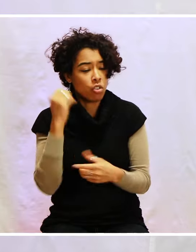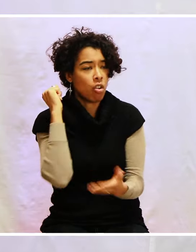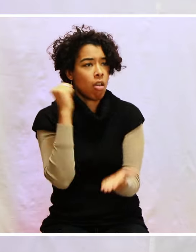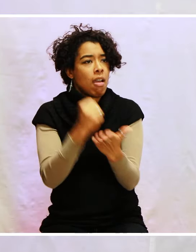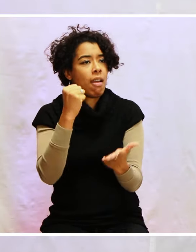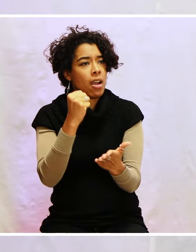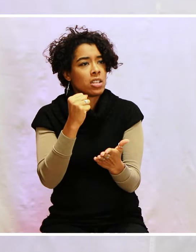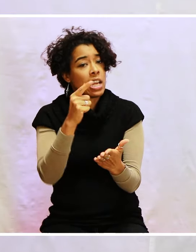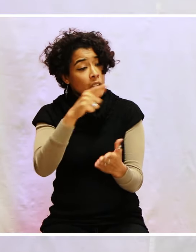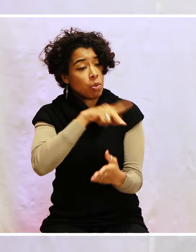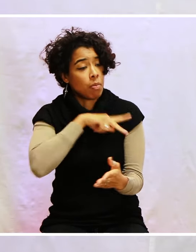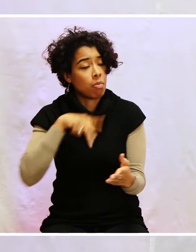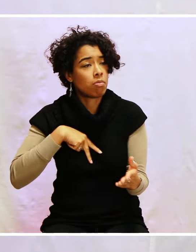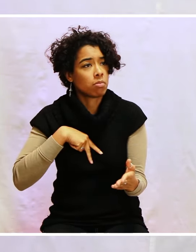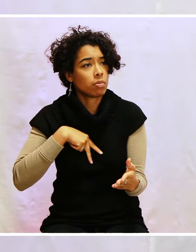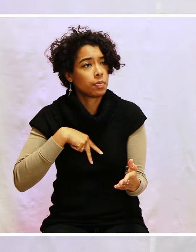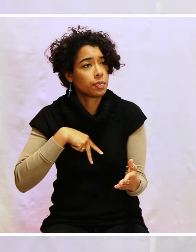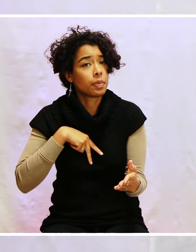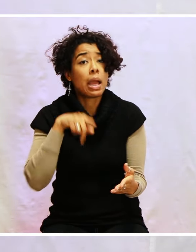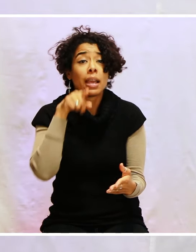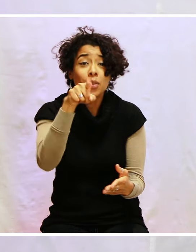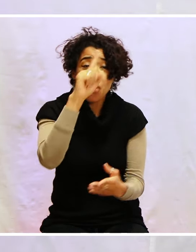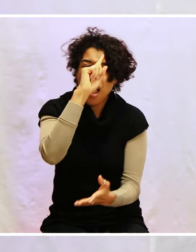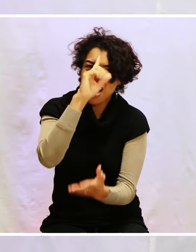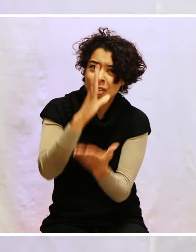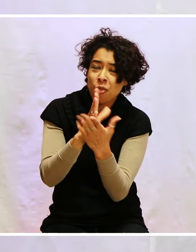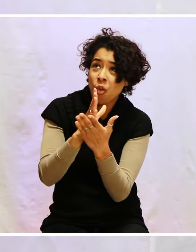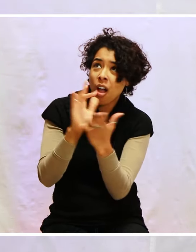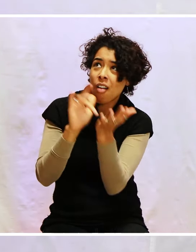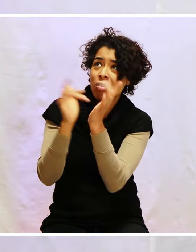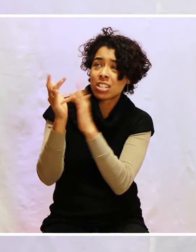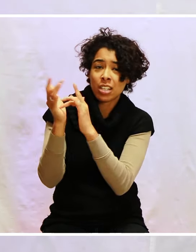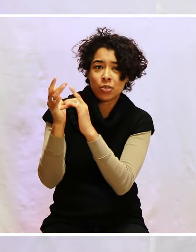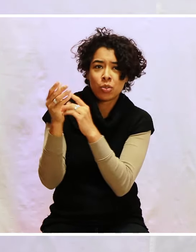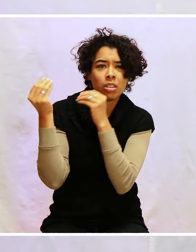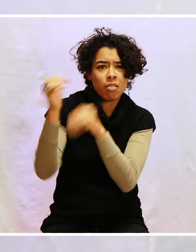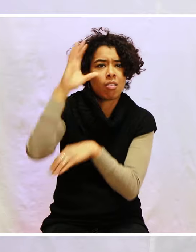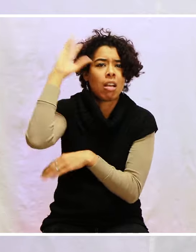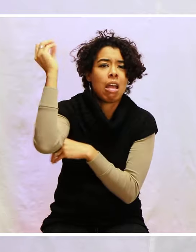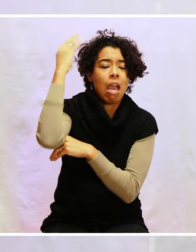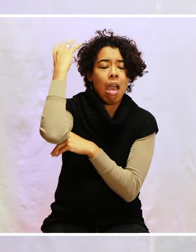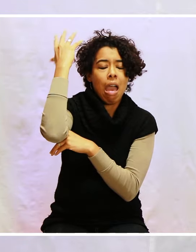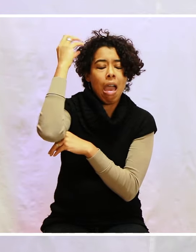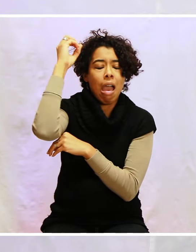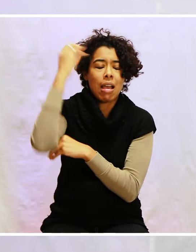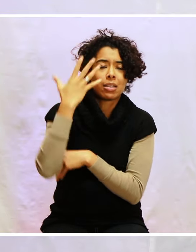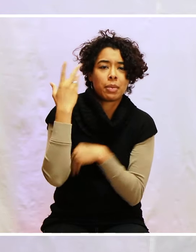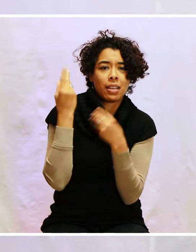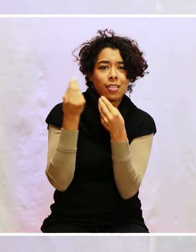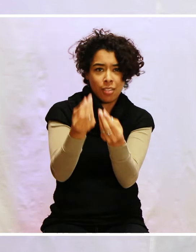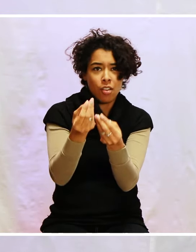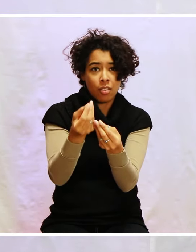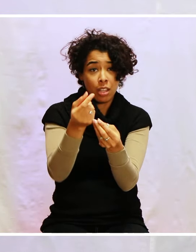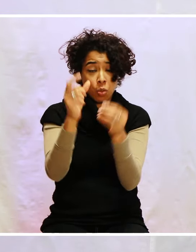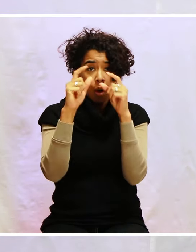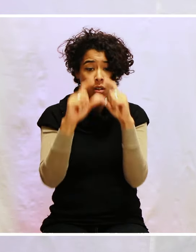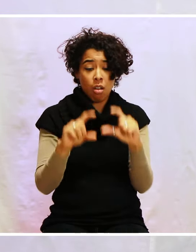Parce que tu as eu foi en Jésus, tu ne fais plus qu'un avec lui par son esprit en toi. Tu es devenu le temple du Saint-Esprit.